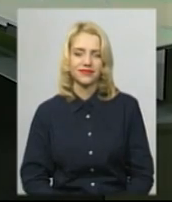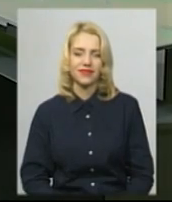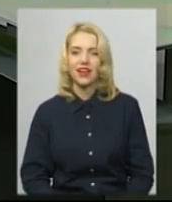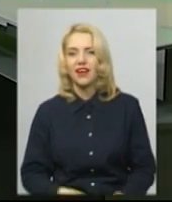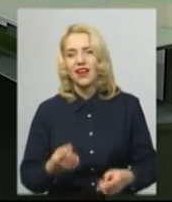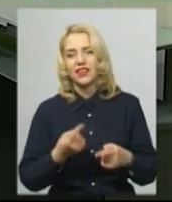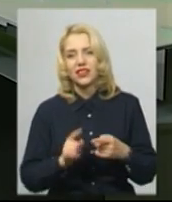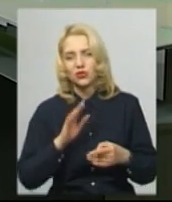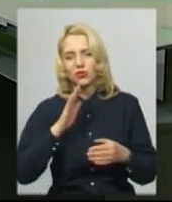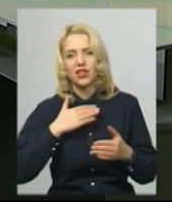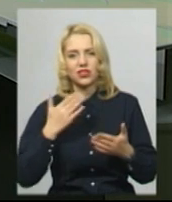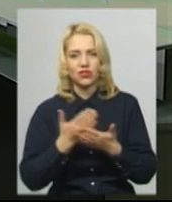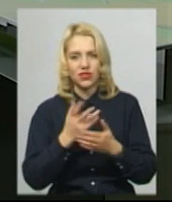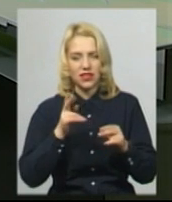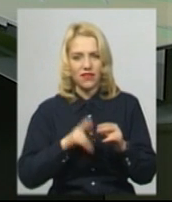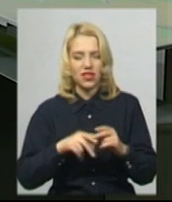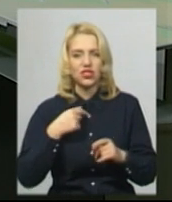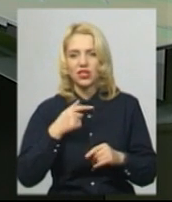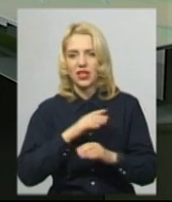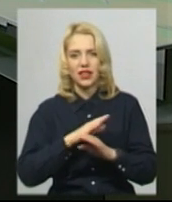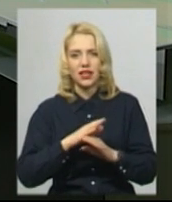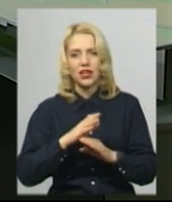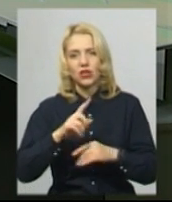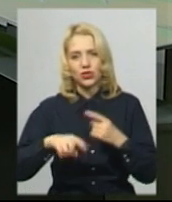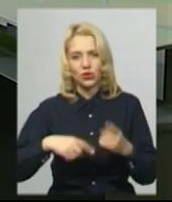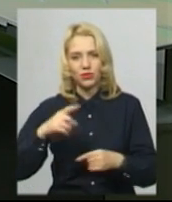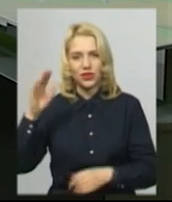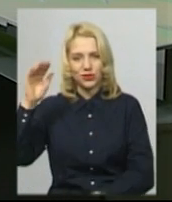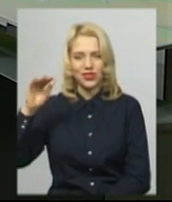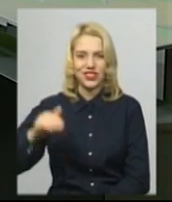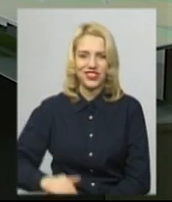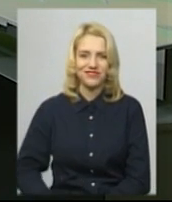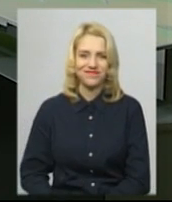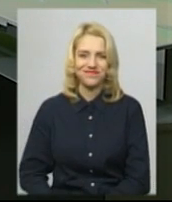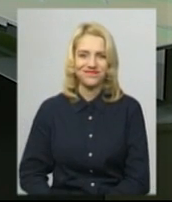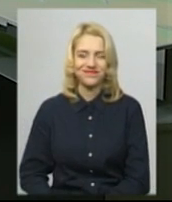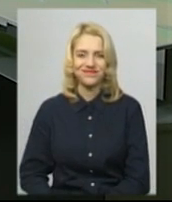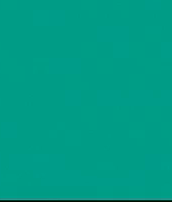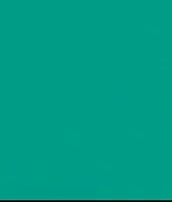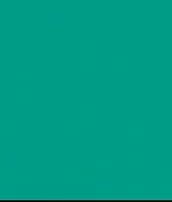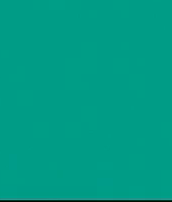На цьому наш випуск завершено, але ми з вами не прощаємося. Ми зустрінемося о 20.30.